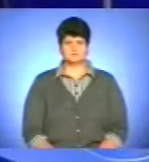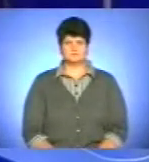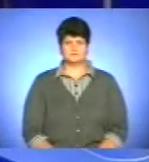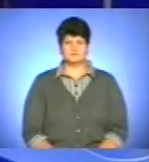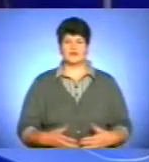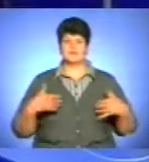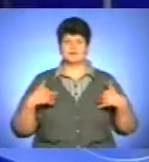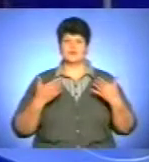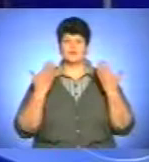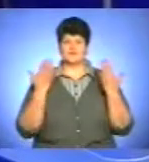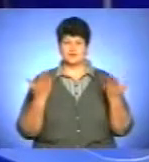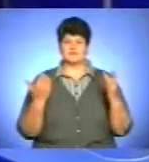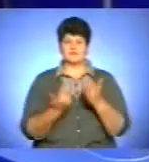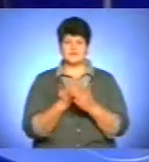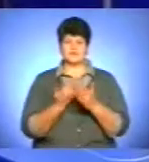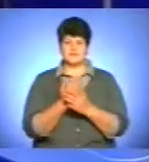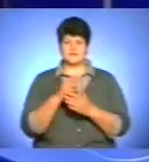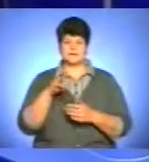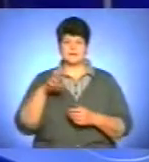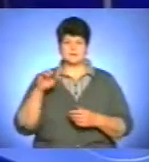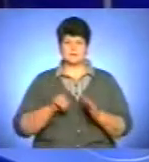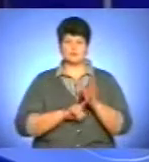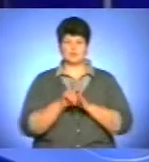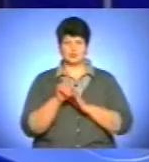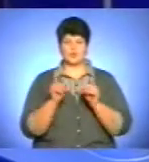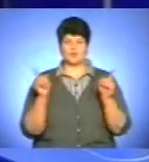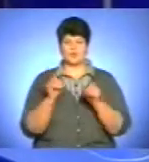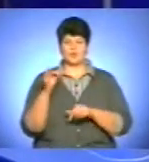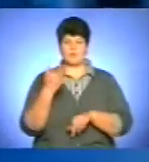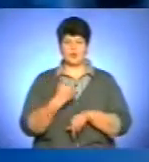Вітаю вас в ефірі Вісті ТТБ. Спочатку коротко про головне.